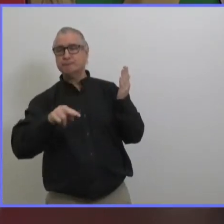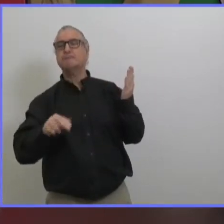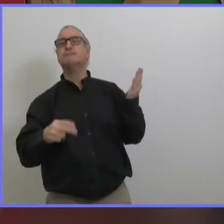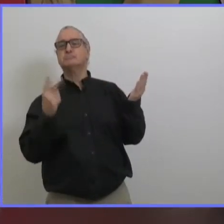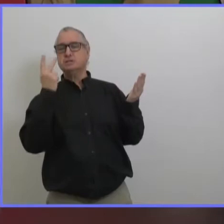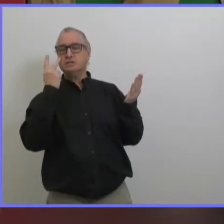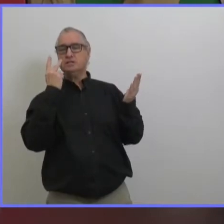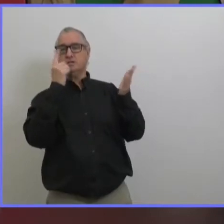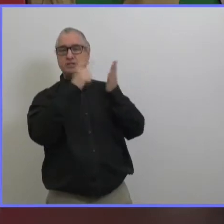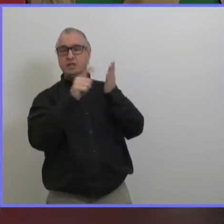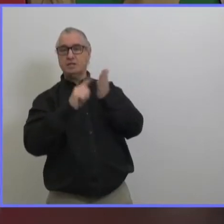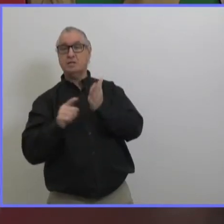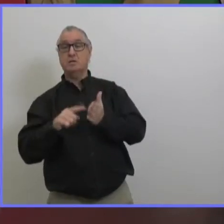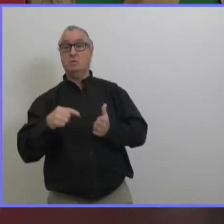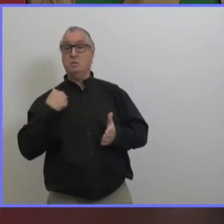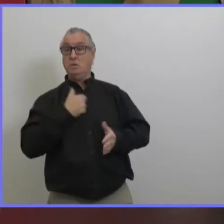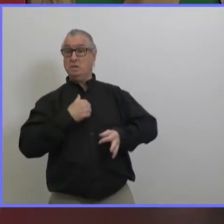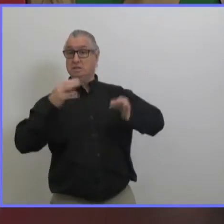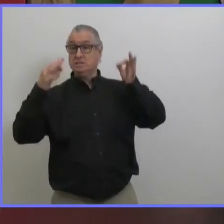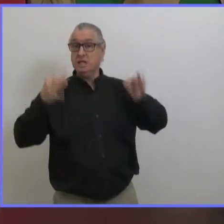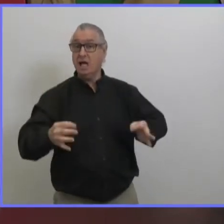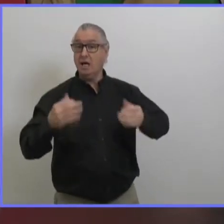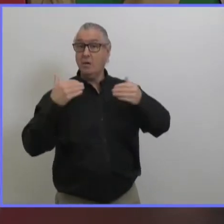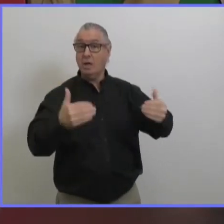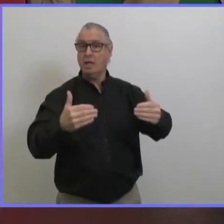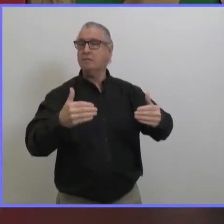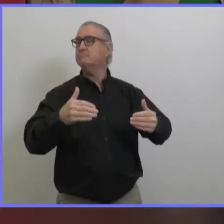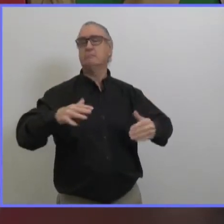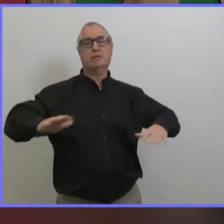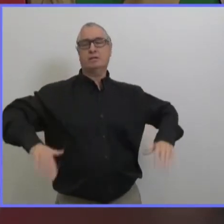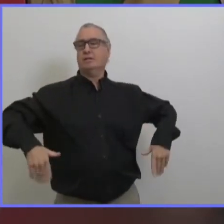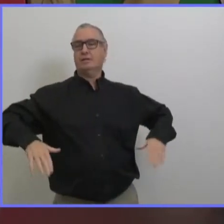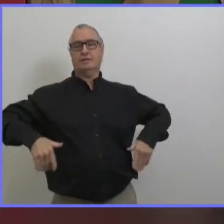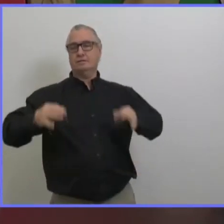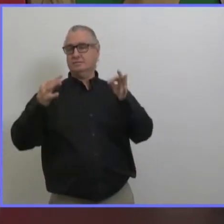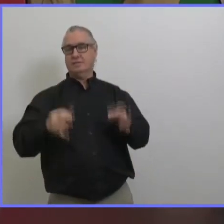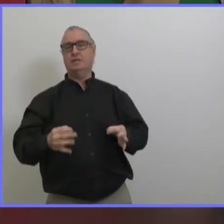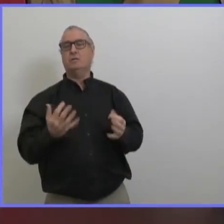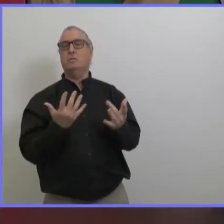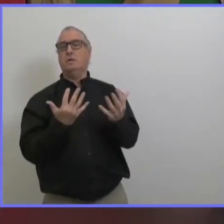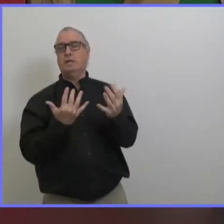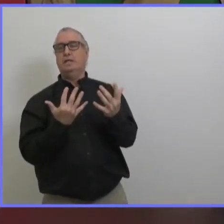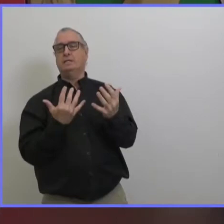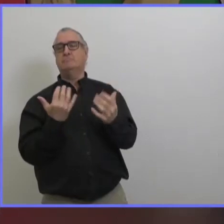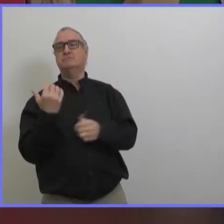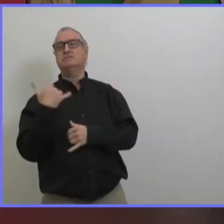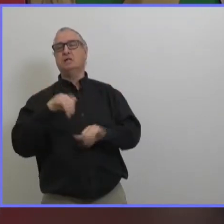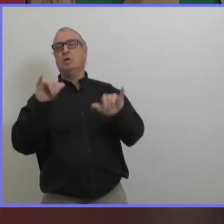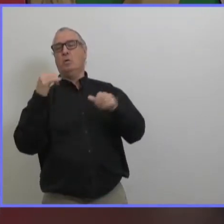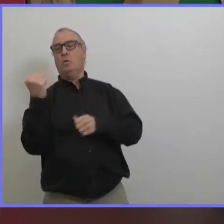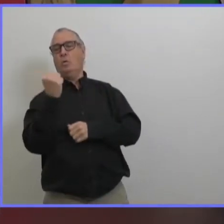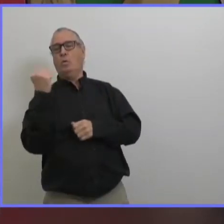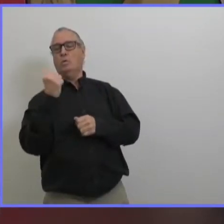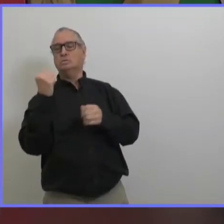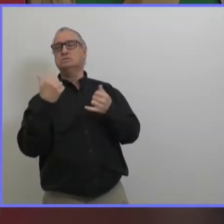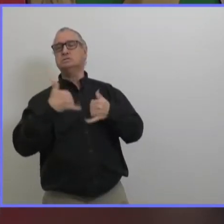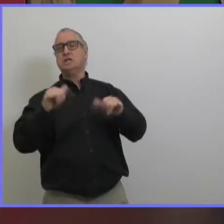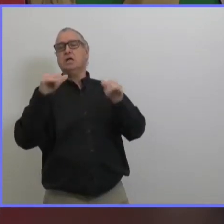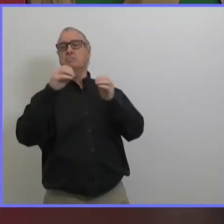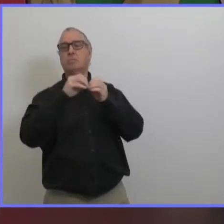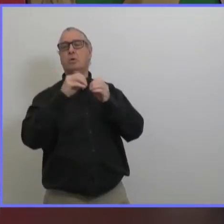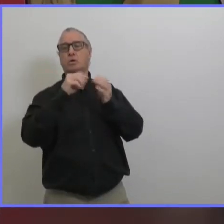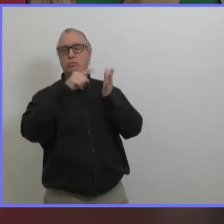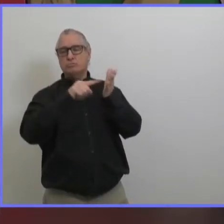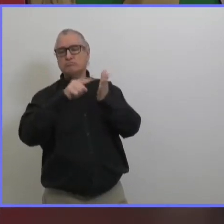je ne suis pas au courant s'il ya une décision définitive qui a été prise en ce qui concerne la ligue mais